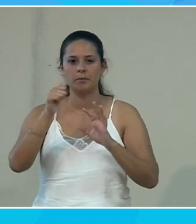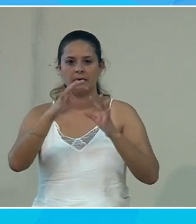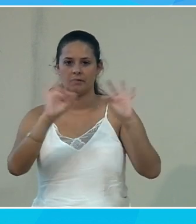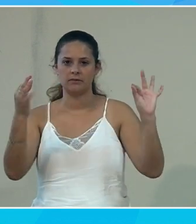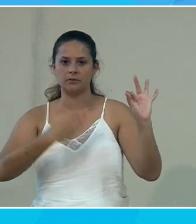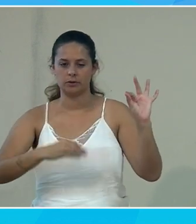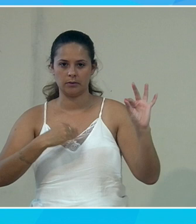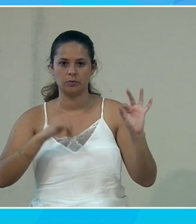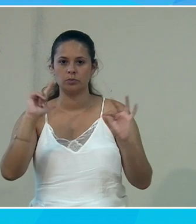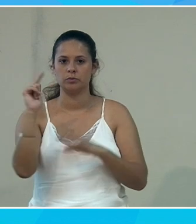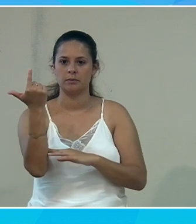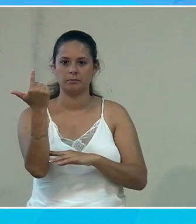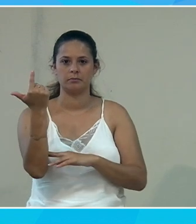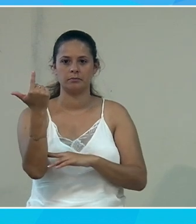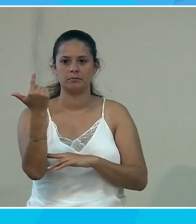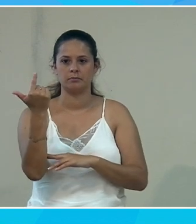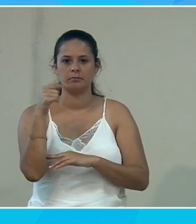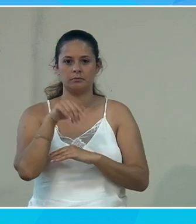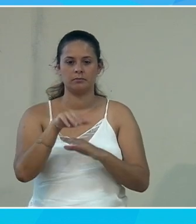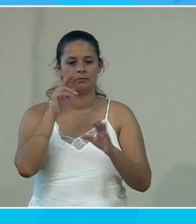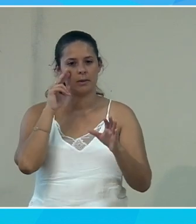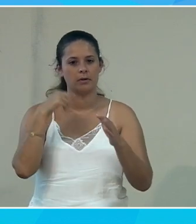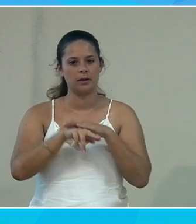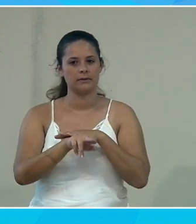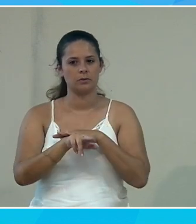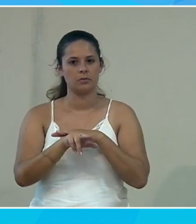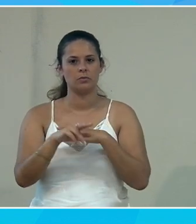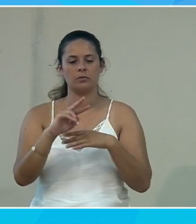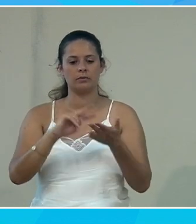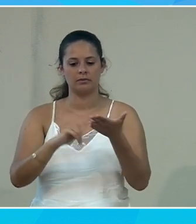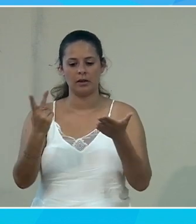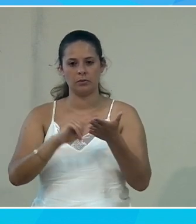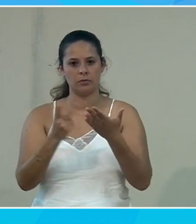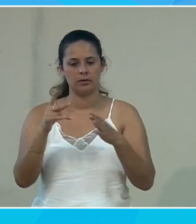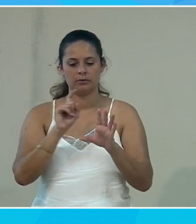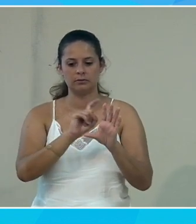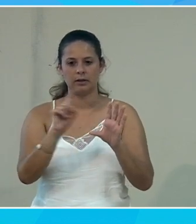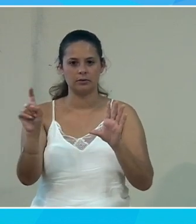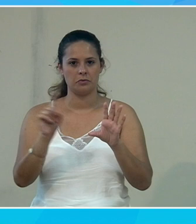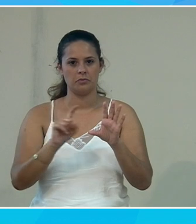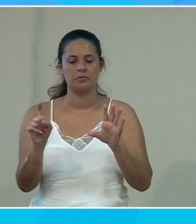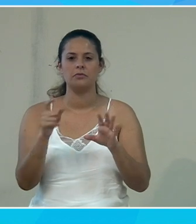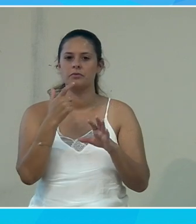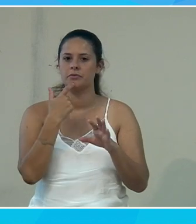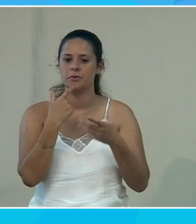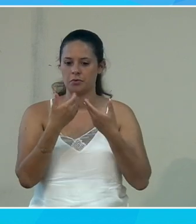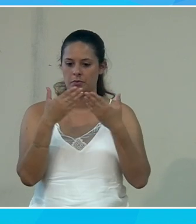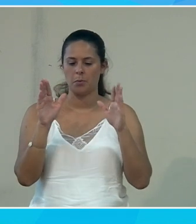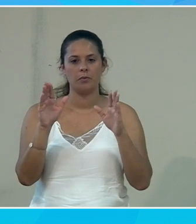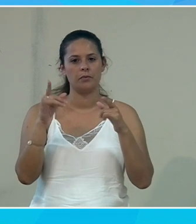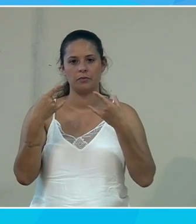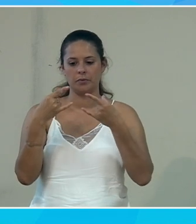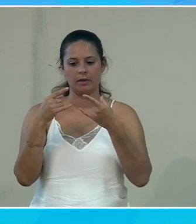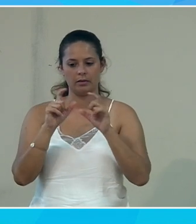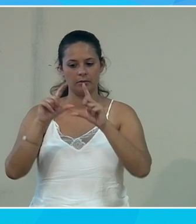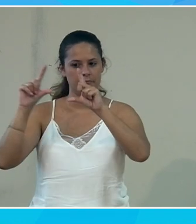français. La deuxième phrase, je vais aller dans le menu révision, traduire la sélection. Ça m'ouvre une petite fenêtre sur